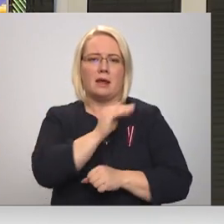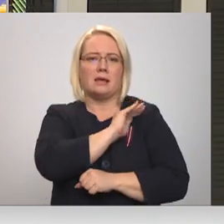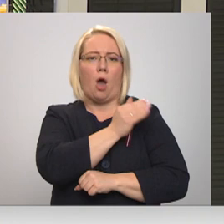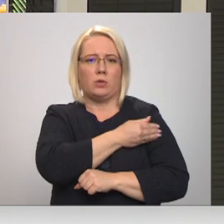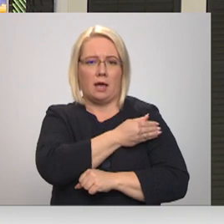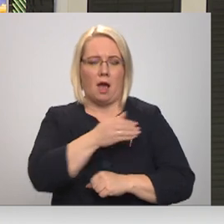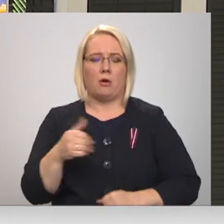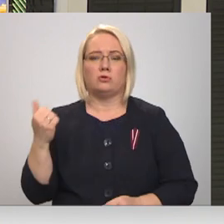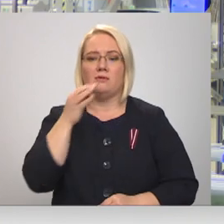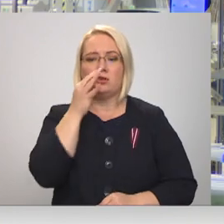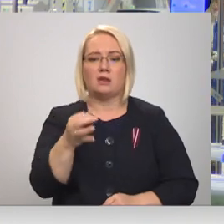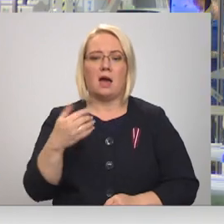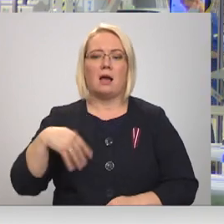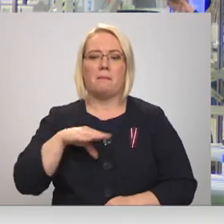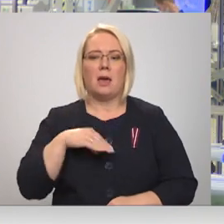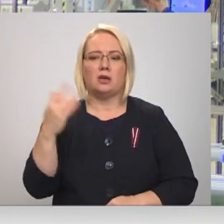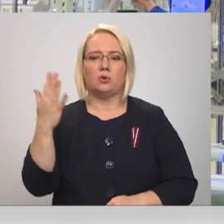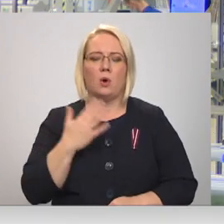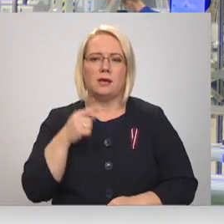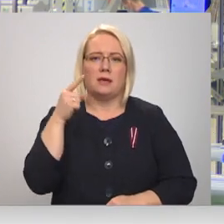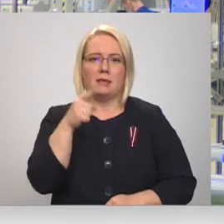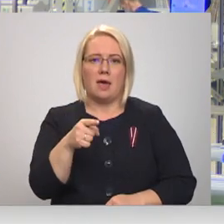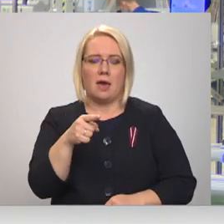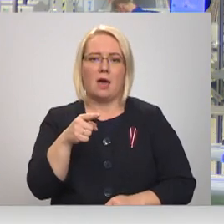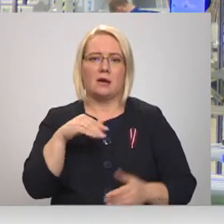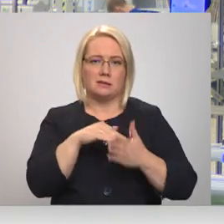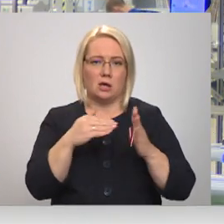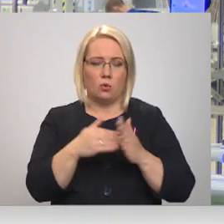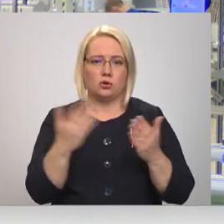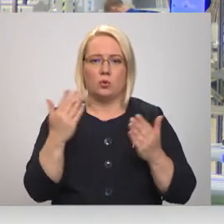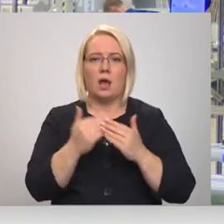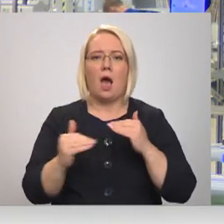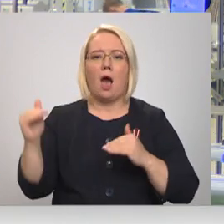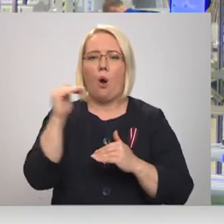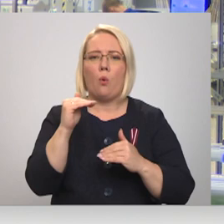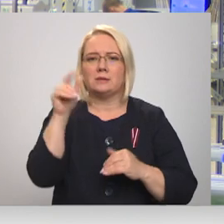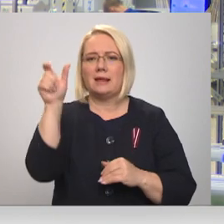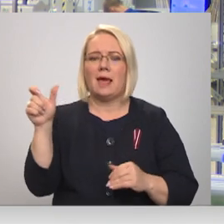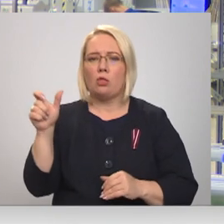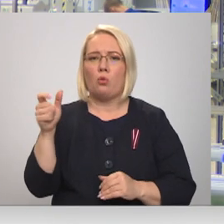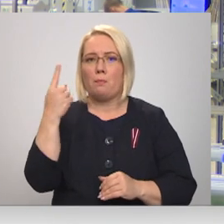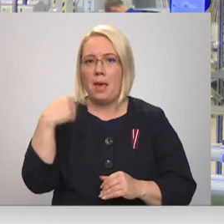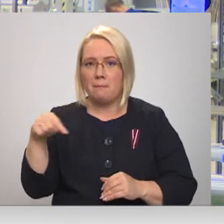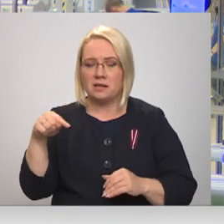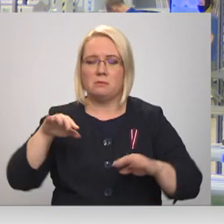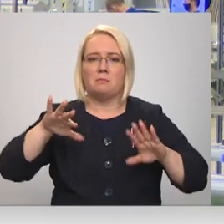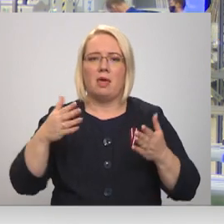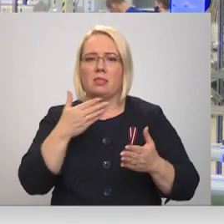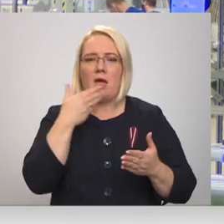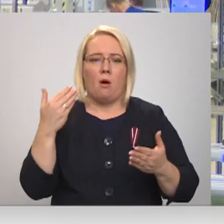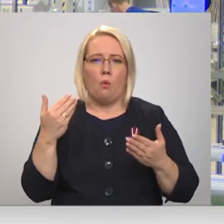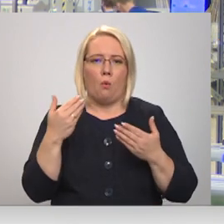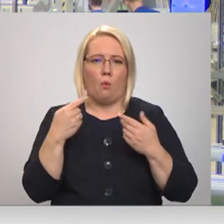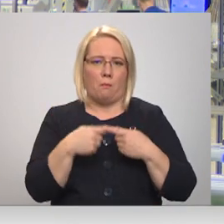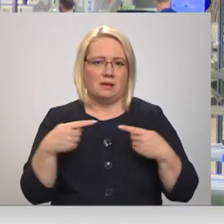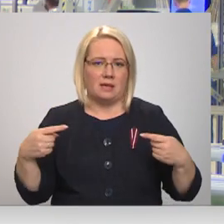nonācam tajā situācijā, kur ir augstas klienta pieprasījums, bet nav izaimu materiālu. Var teikt,